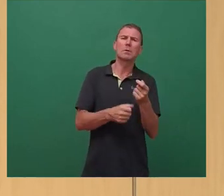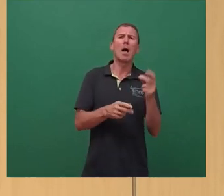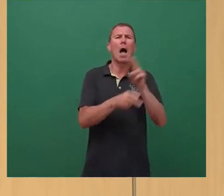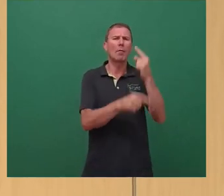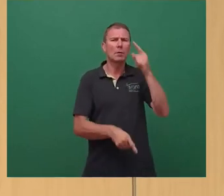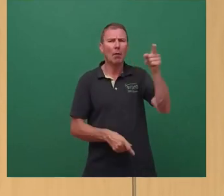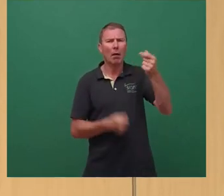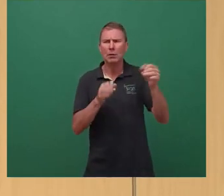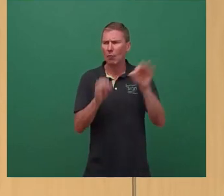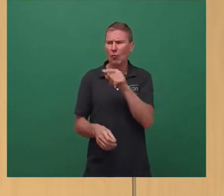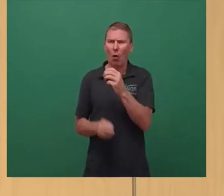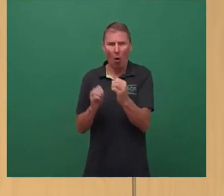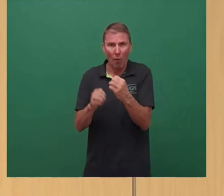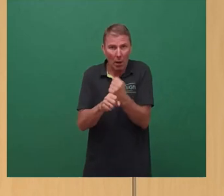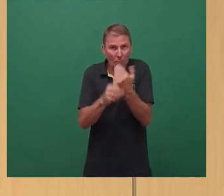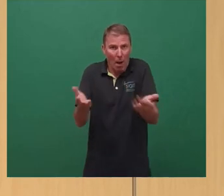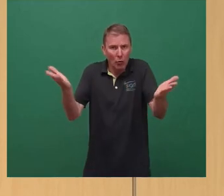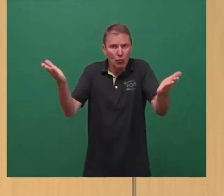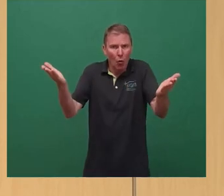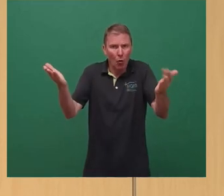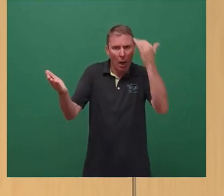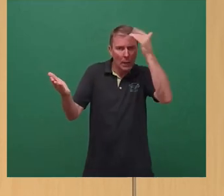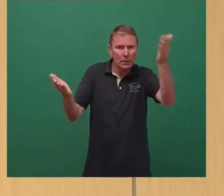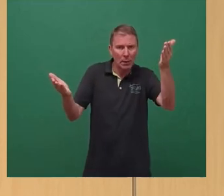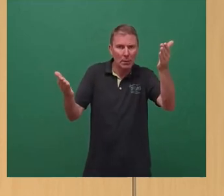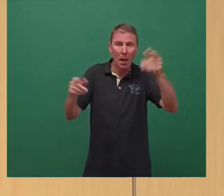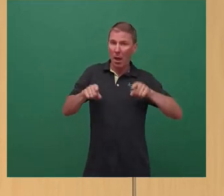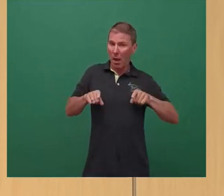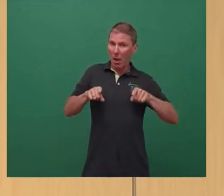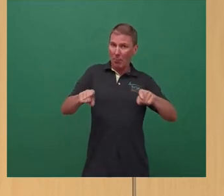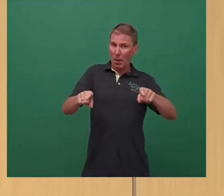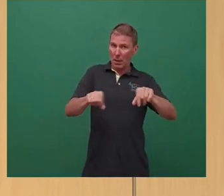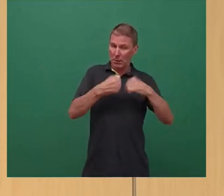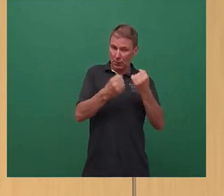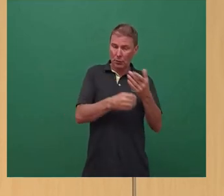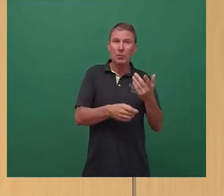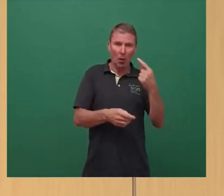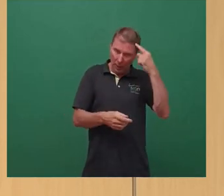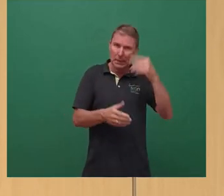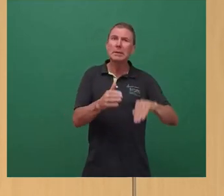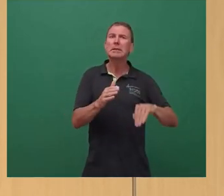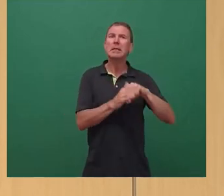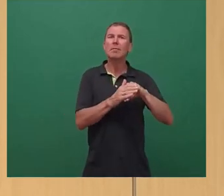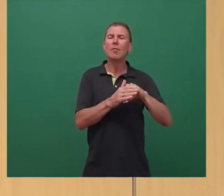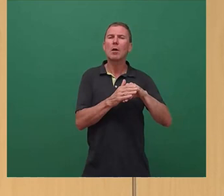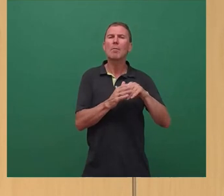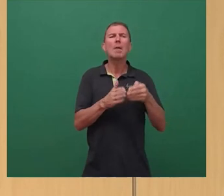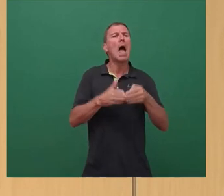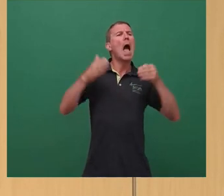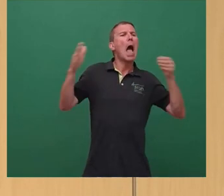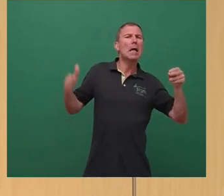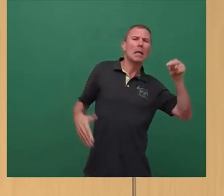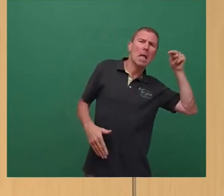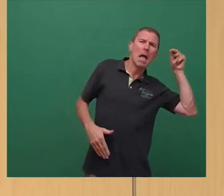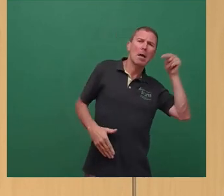dies hoffentlich bereits länger getan. Parallel dazu ist es in einer solchen Situation durchaus hilfreich, mit einem externen Blick durch ein Gutachten